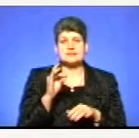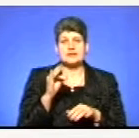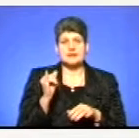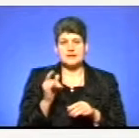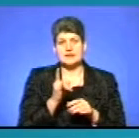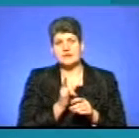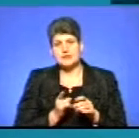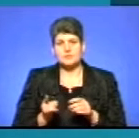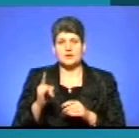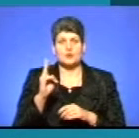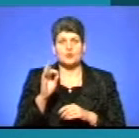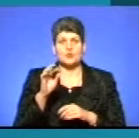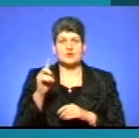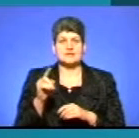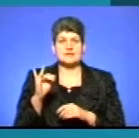об'їзні Козельця.